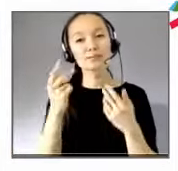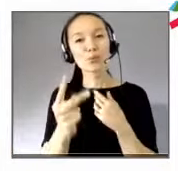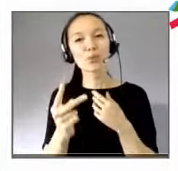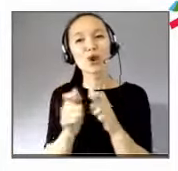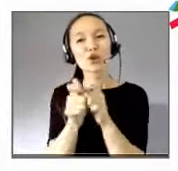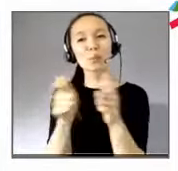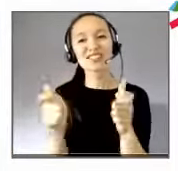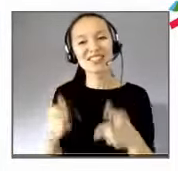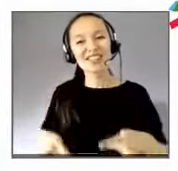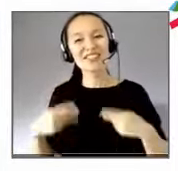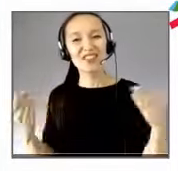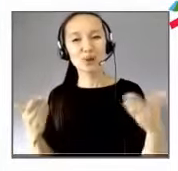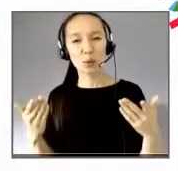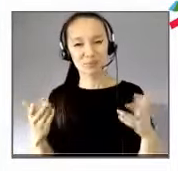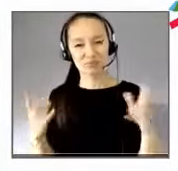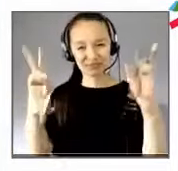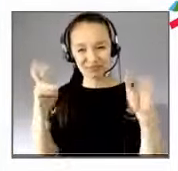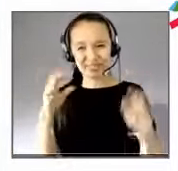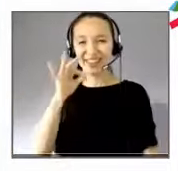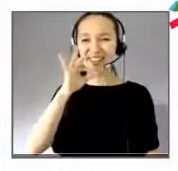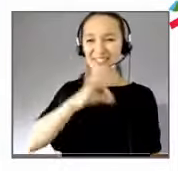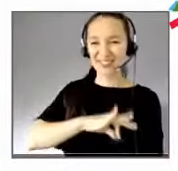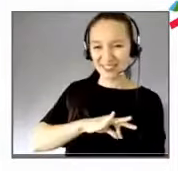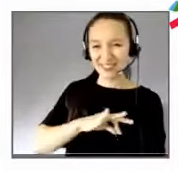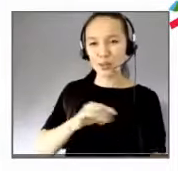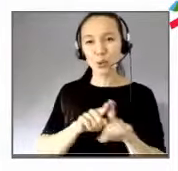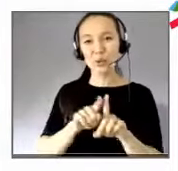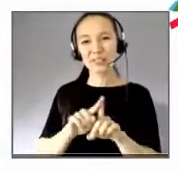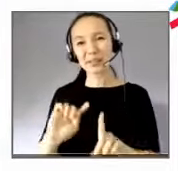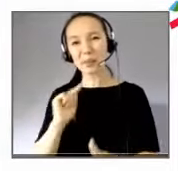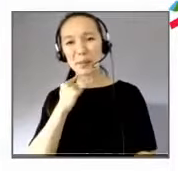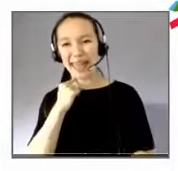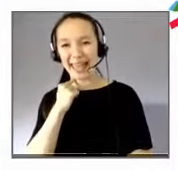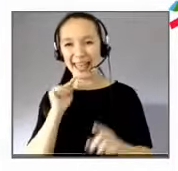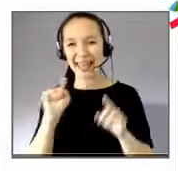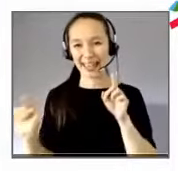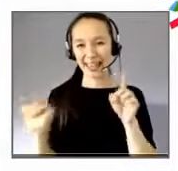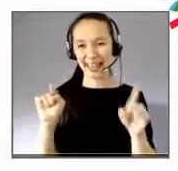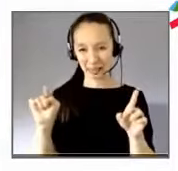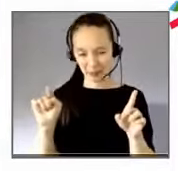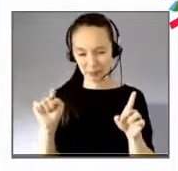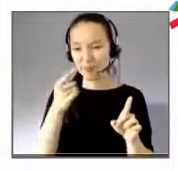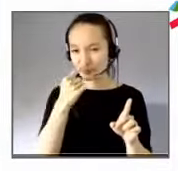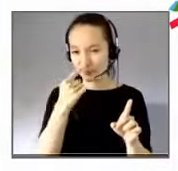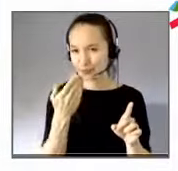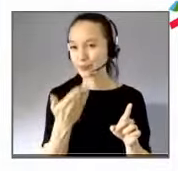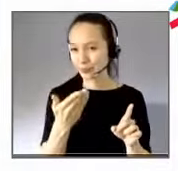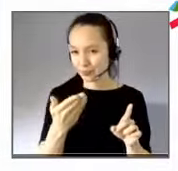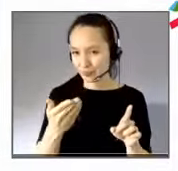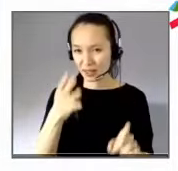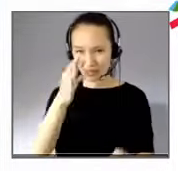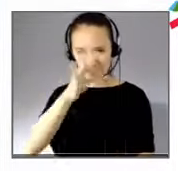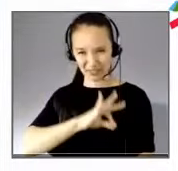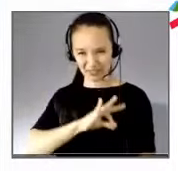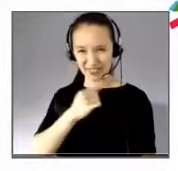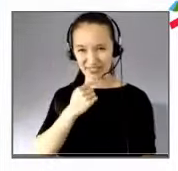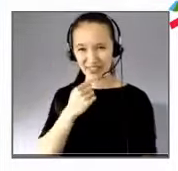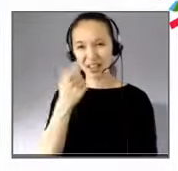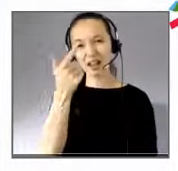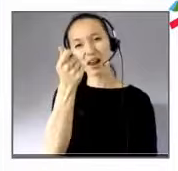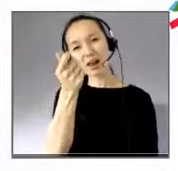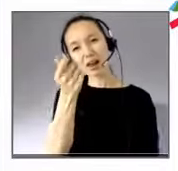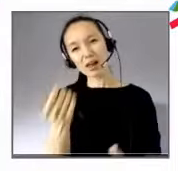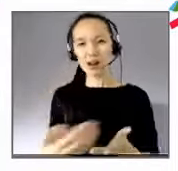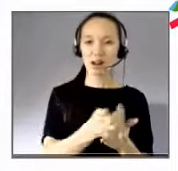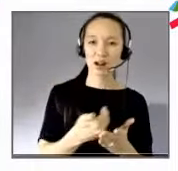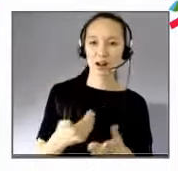bénéfices et les pertes, là aussi on peut les revisiter. Bénéfices, à l'origine, ça ne veut pas dire solde monétaire positif. Ça veut